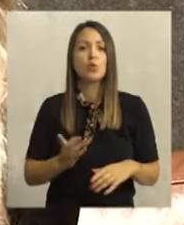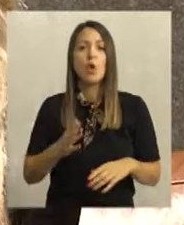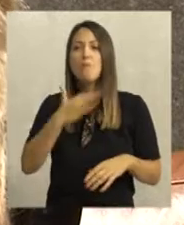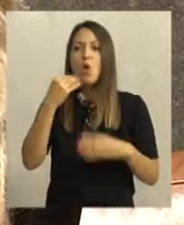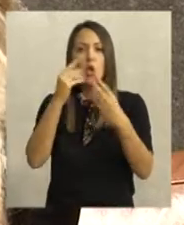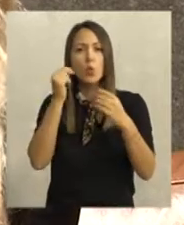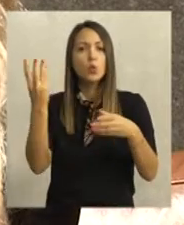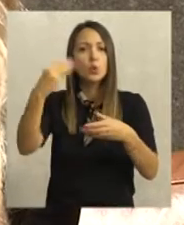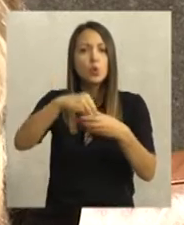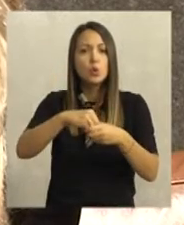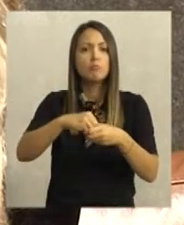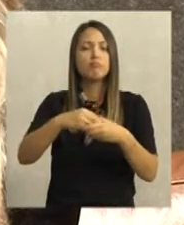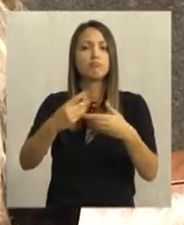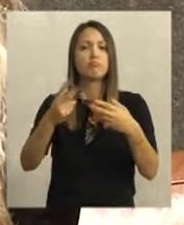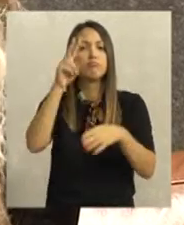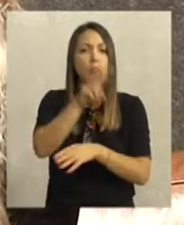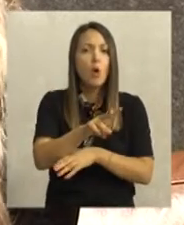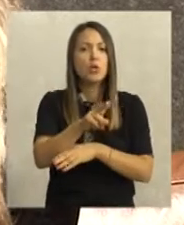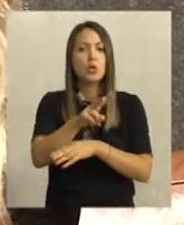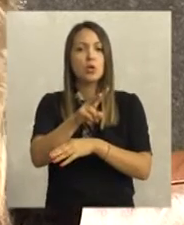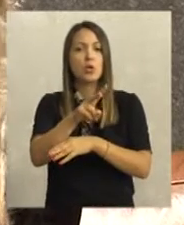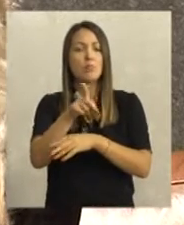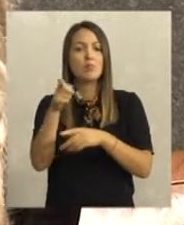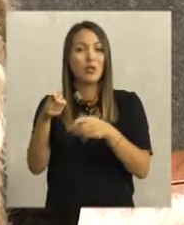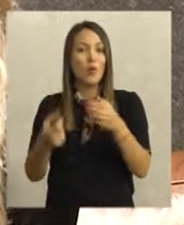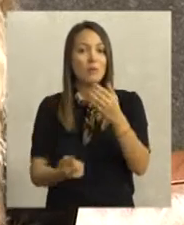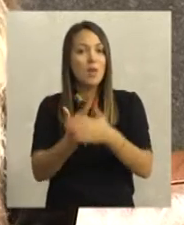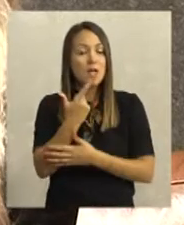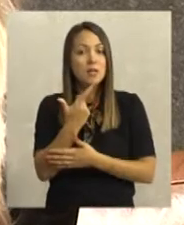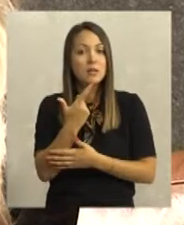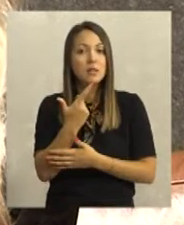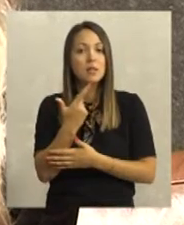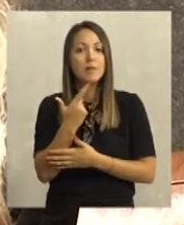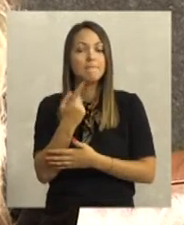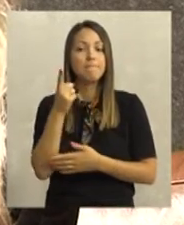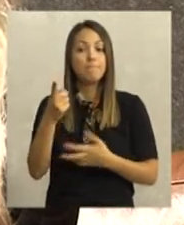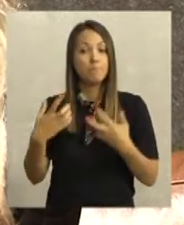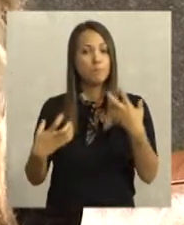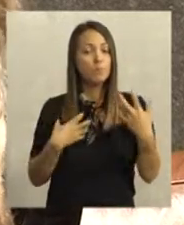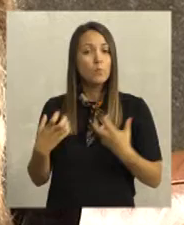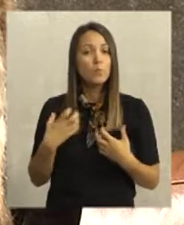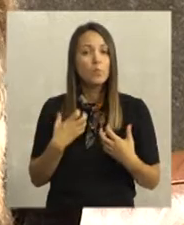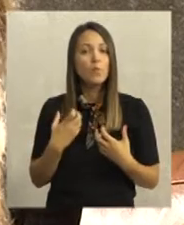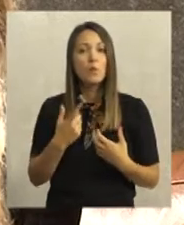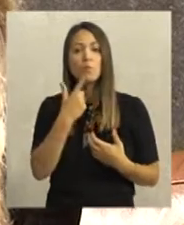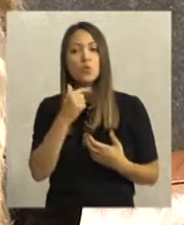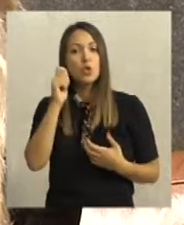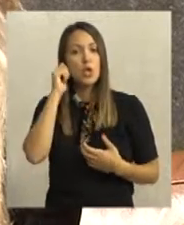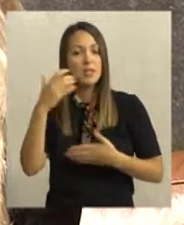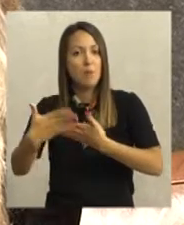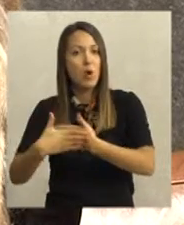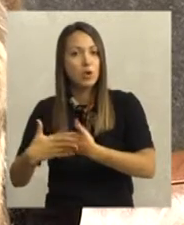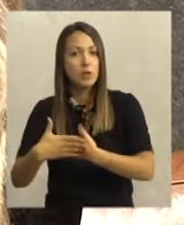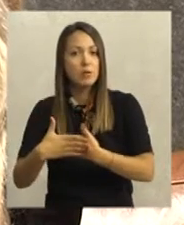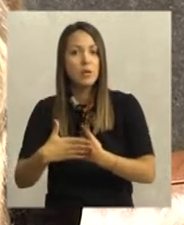ljudi koji su učestvojili u tom i bili naši poproducenti i sponzori da bi se ovo desilo. To je komad koji je o muško